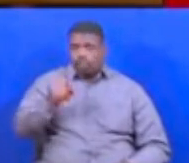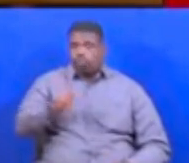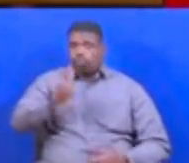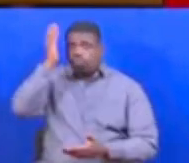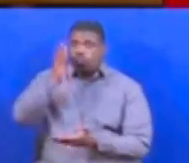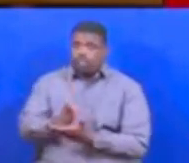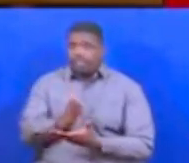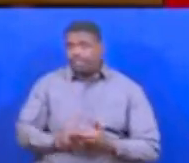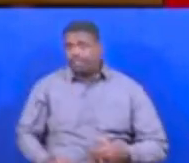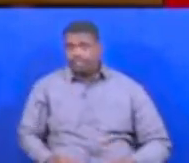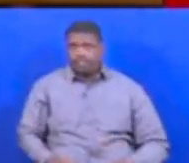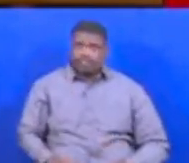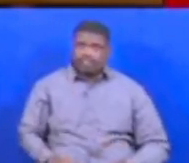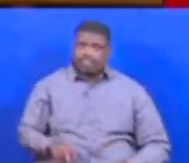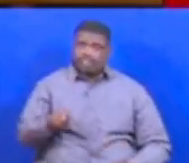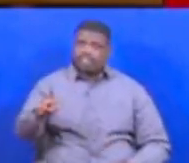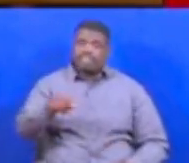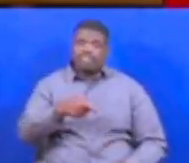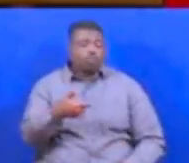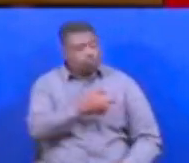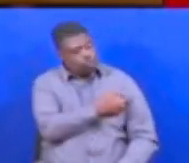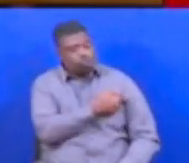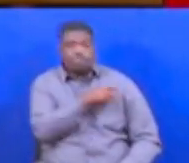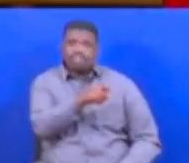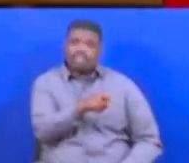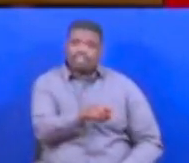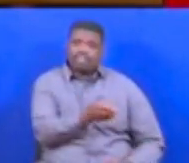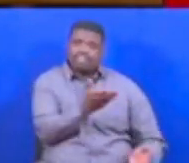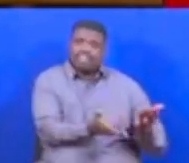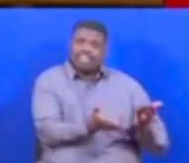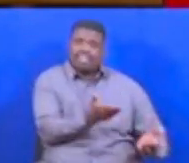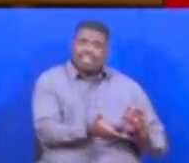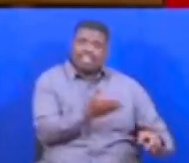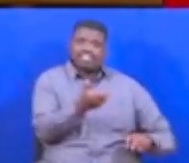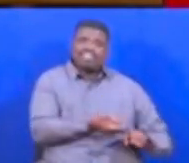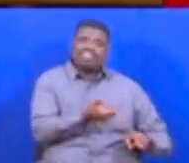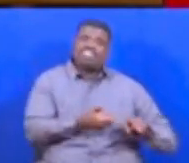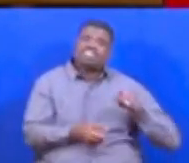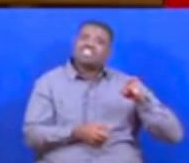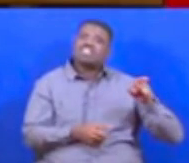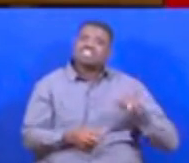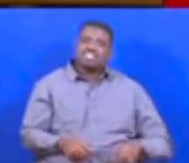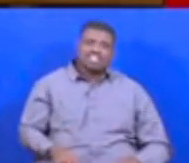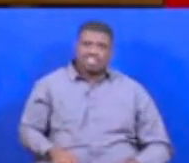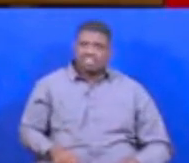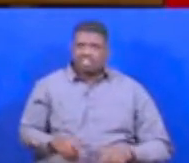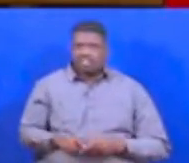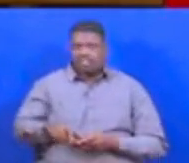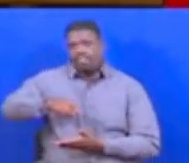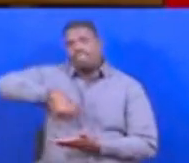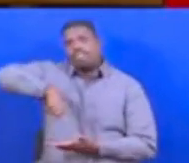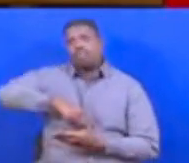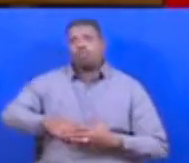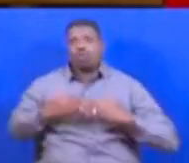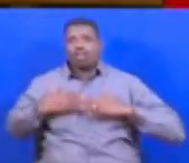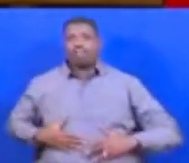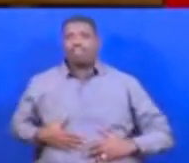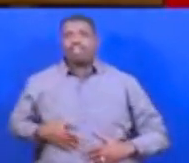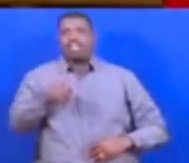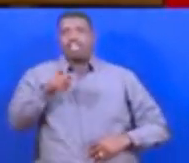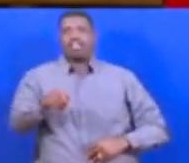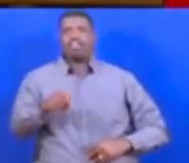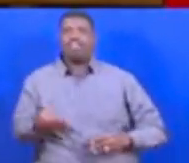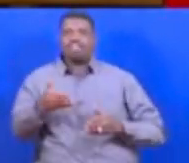Hii hizi hospitali is a hanati Is a vijiji Sijui vito vafi Hivi lazima